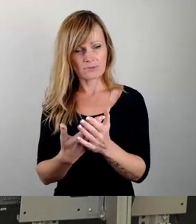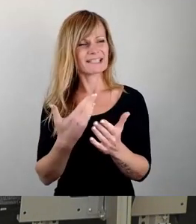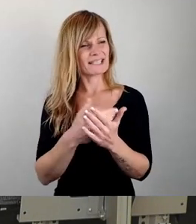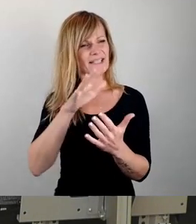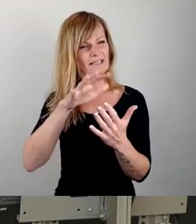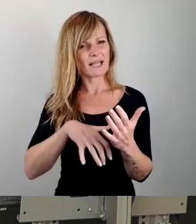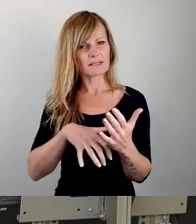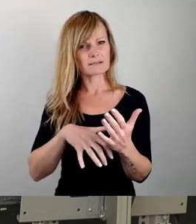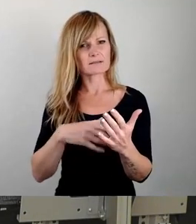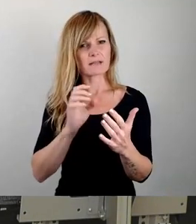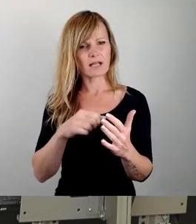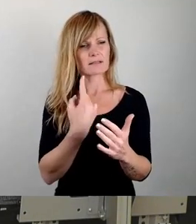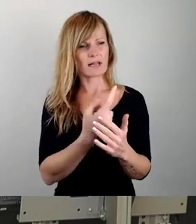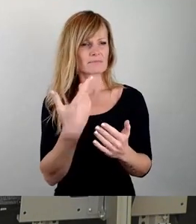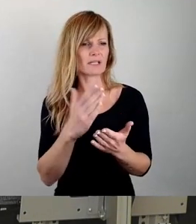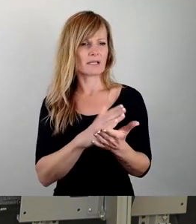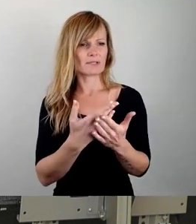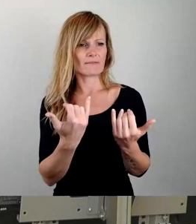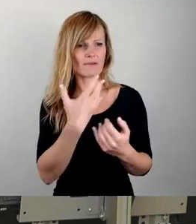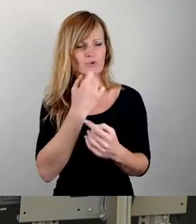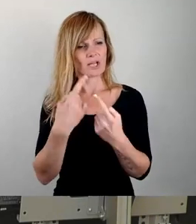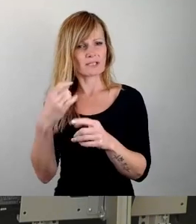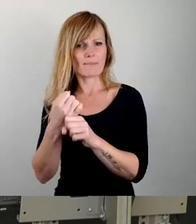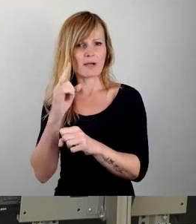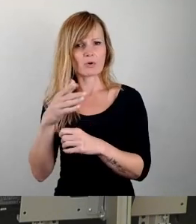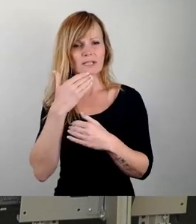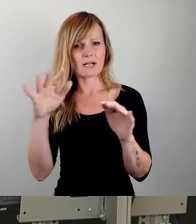Andere machen das auch. Ich danke für Ihre Aufmerksamkeit.